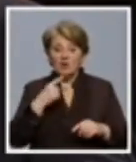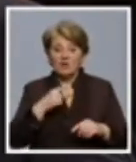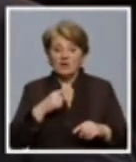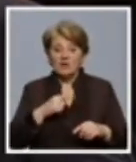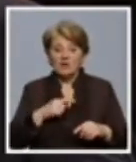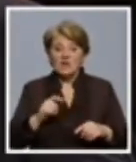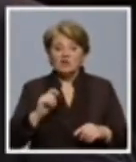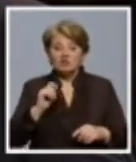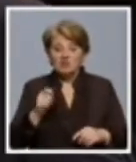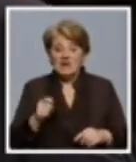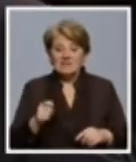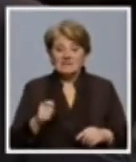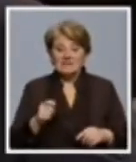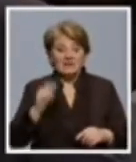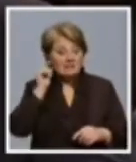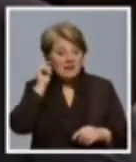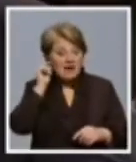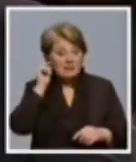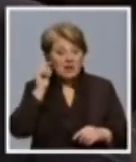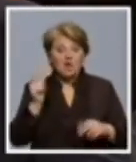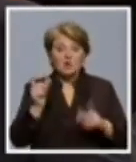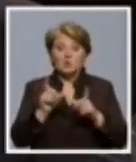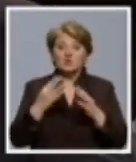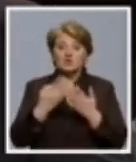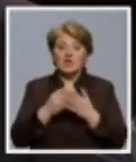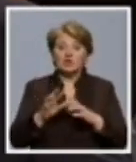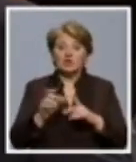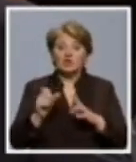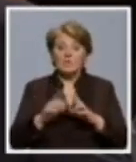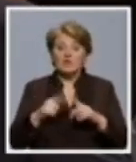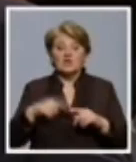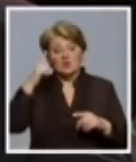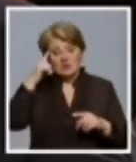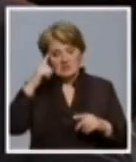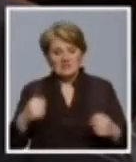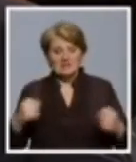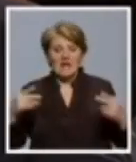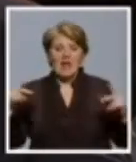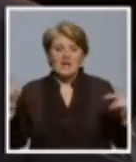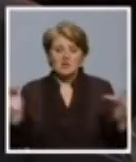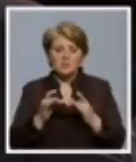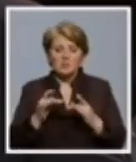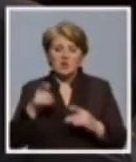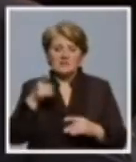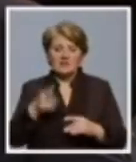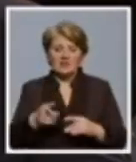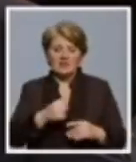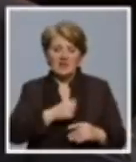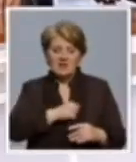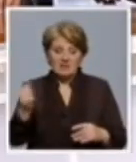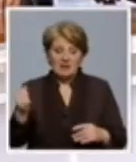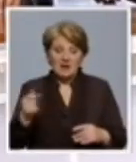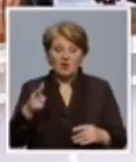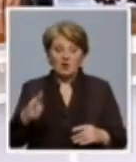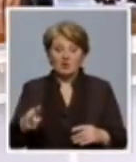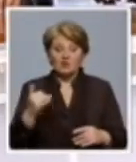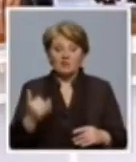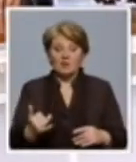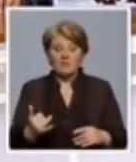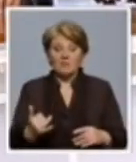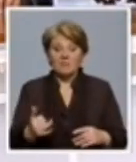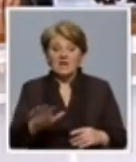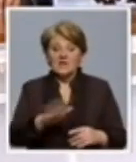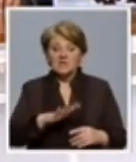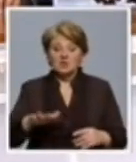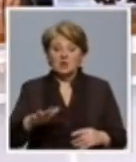spominju ovdje ime častnih dama i gospođe Ruža Tomašić, koji se jedina znala su prostaviti hrabro, onome što neki za ovim stolom u